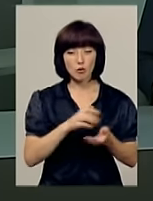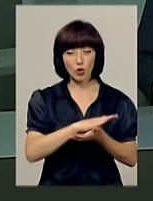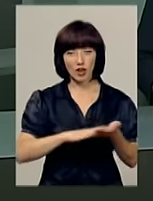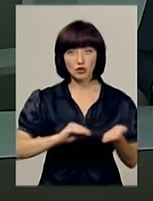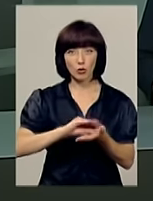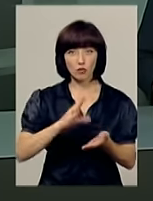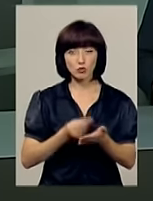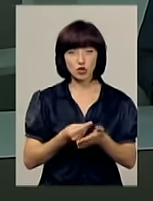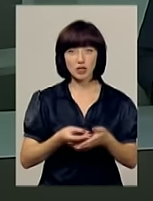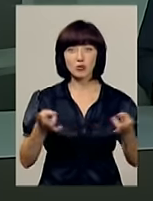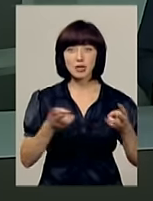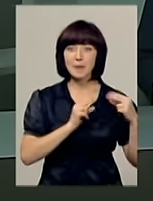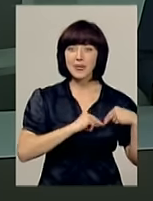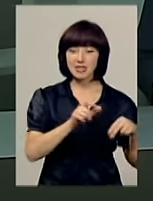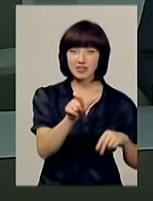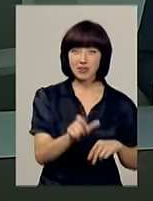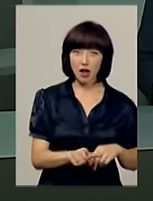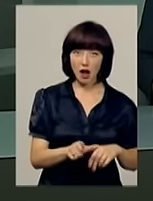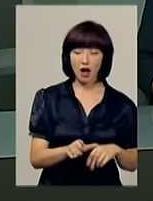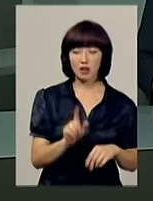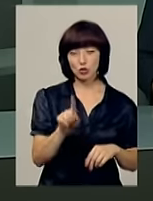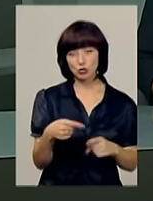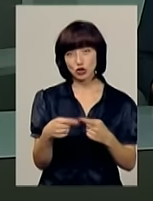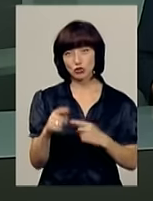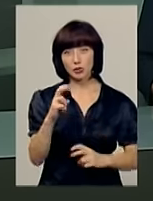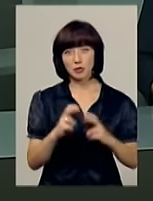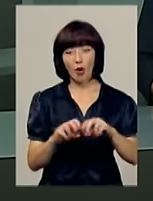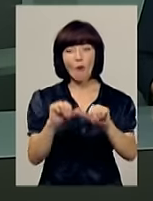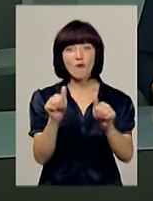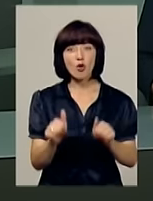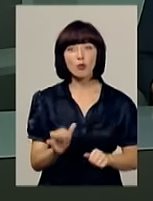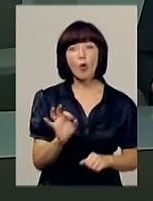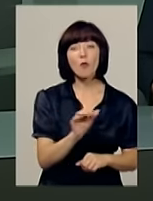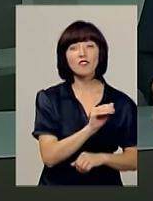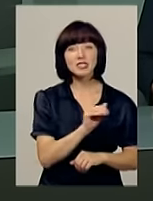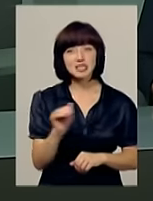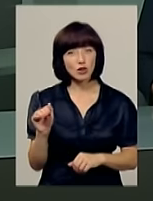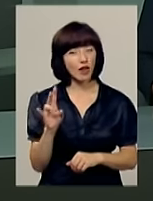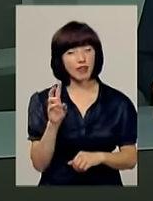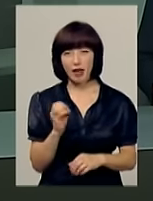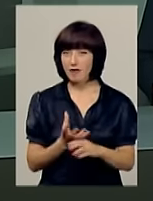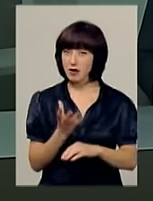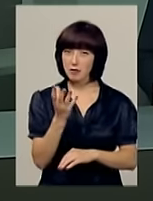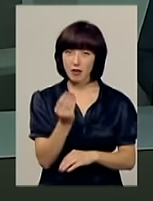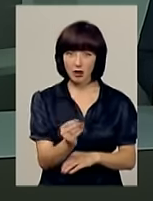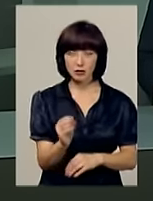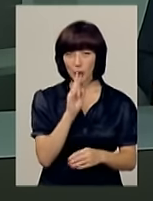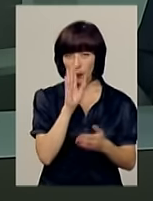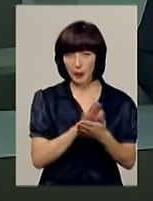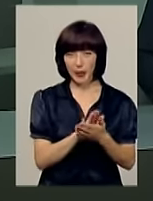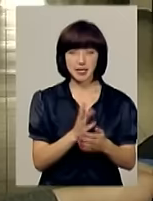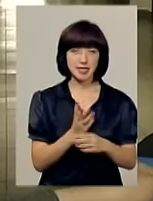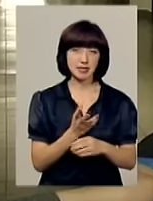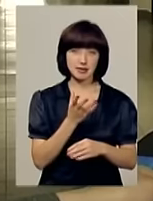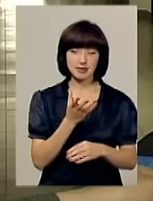бюджету необхідно, щоб працівника на тому чи іншому підприємстві оформлювали офіційно, а не виплачували зарплату в конверті.